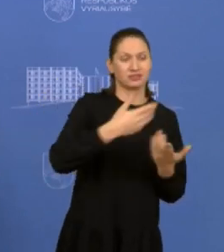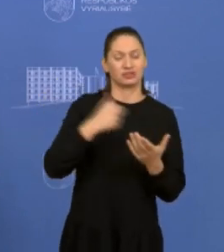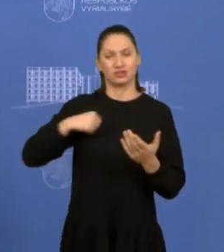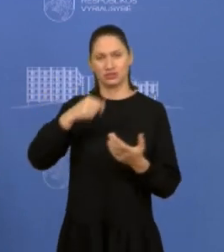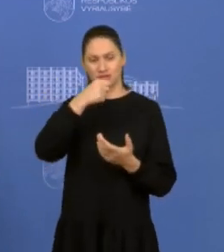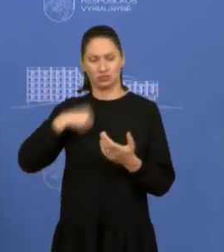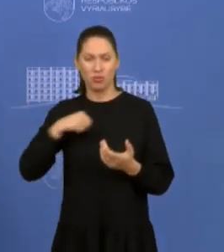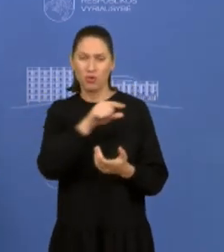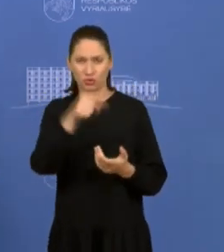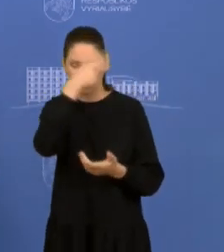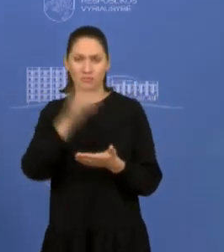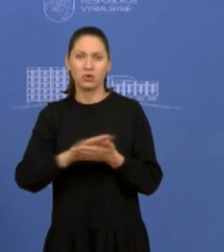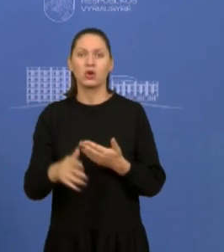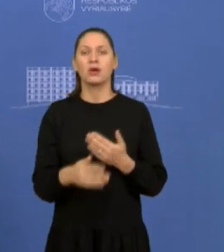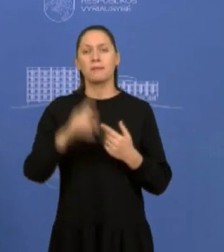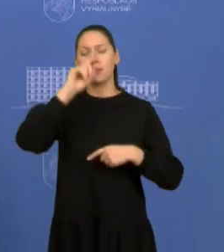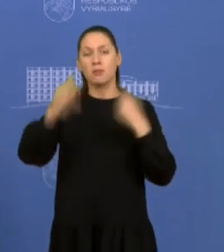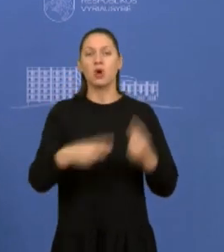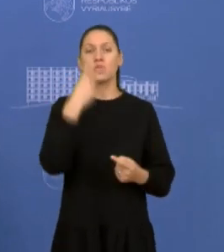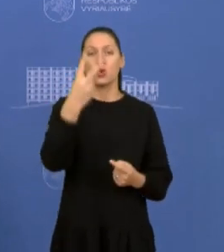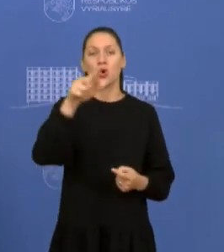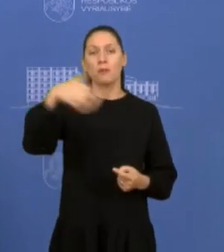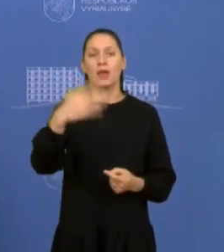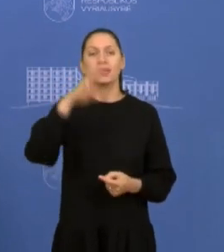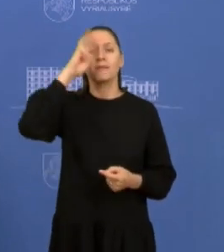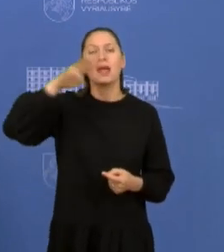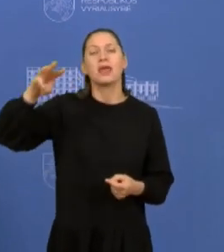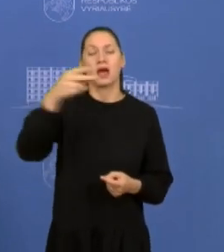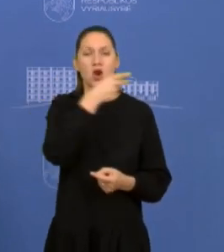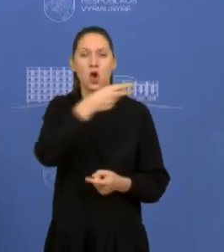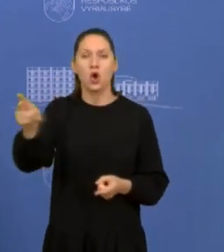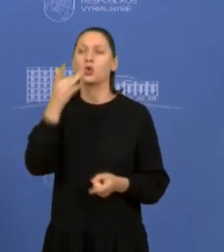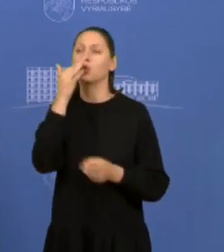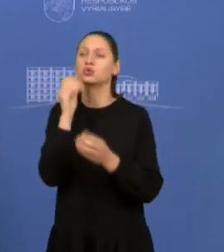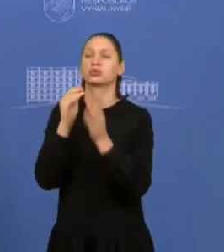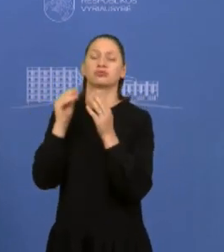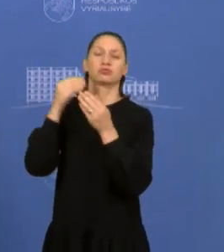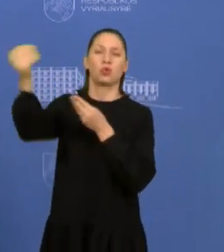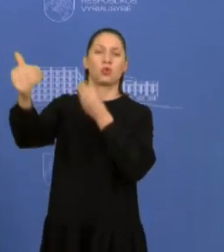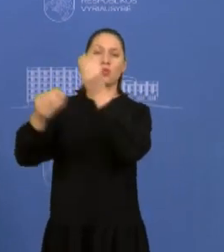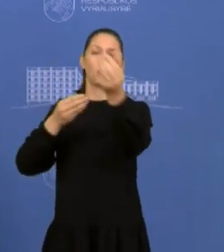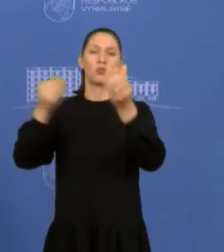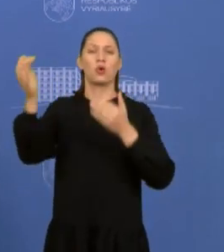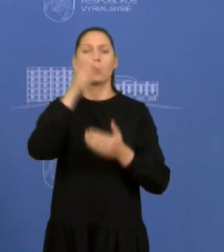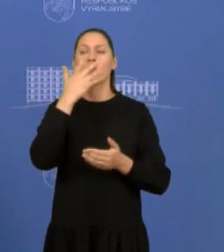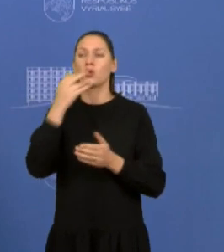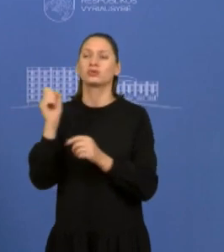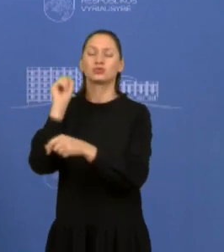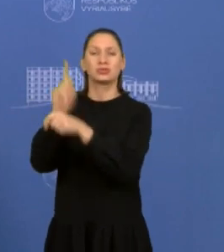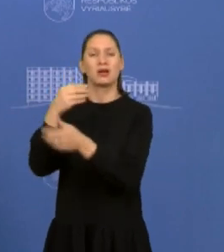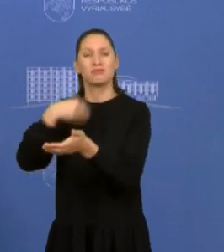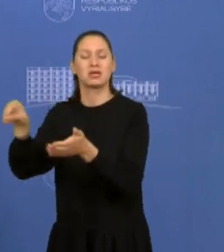per metus išleidžia apie 2,5 milijardų eurų, sumokėdami į užsienio sąskaitas, užsienio elektros,